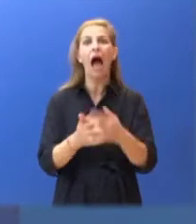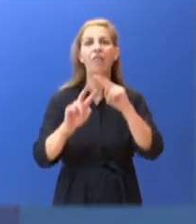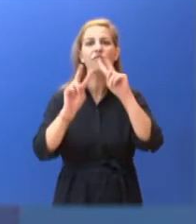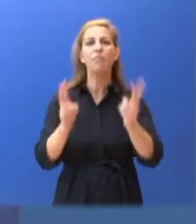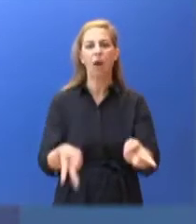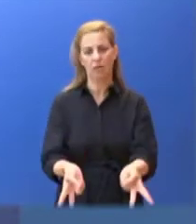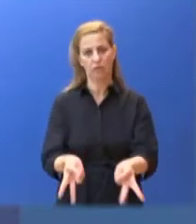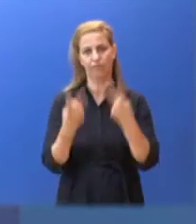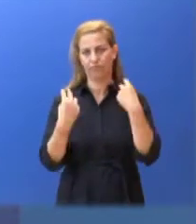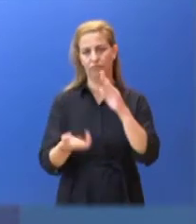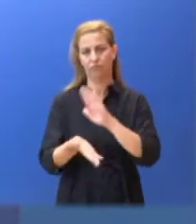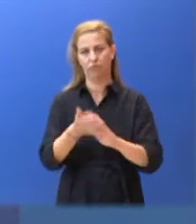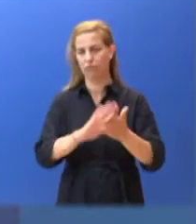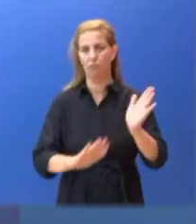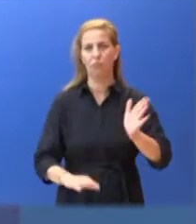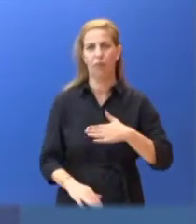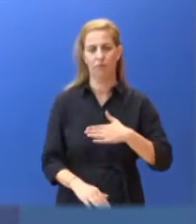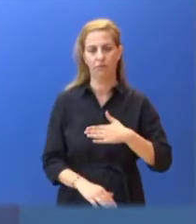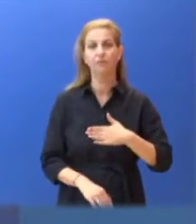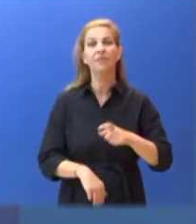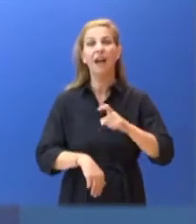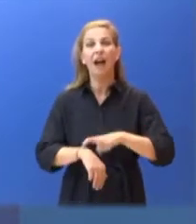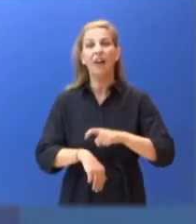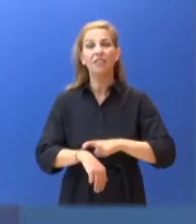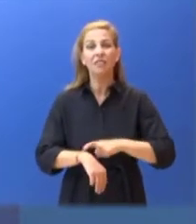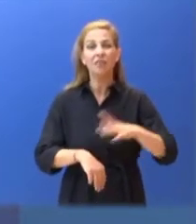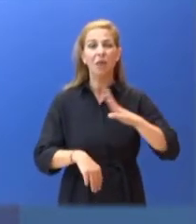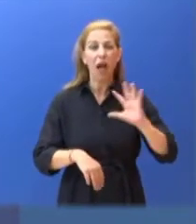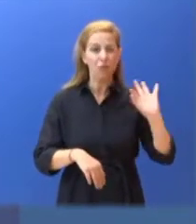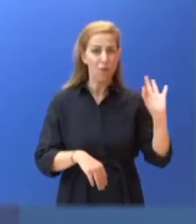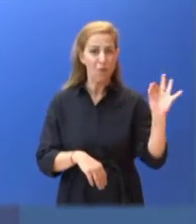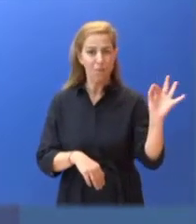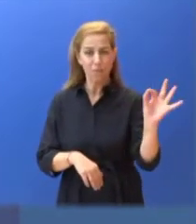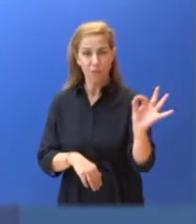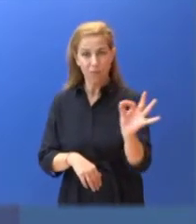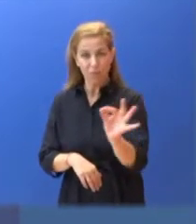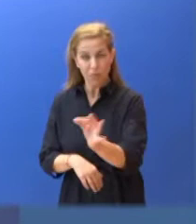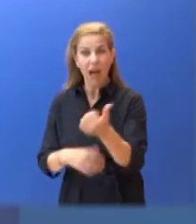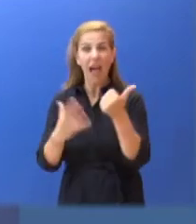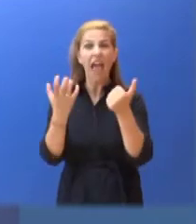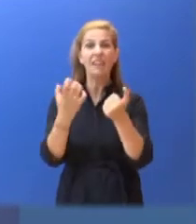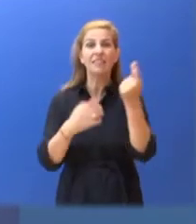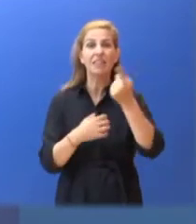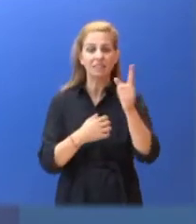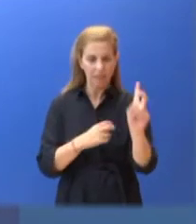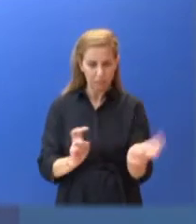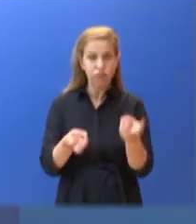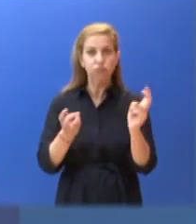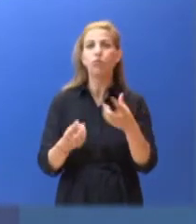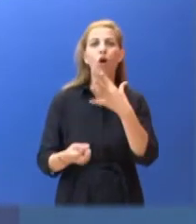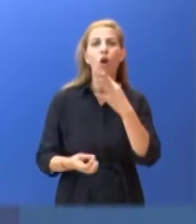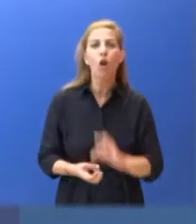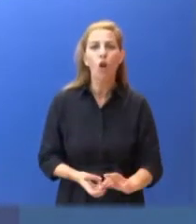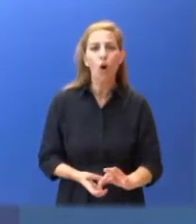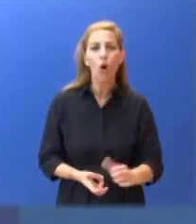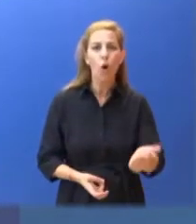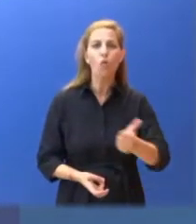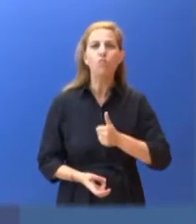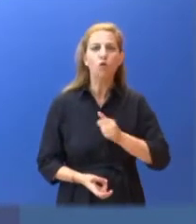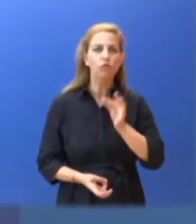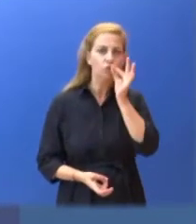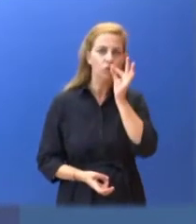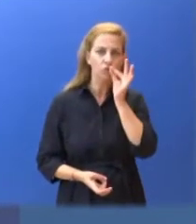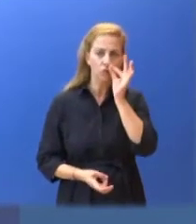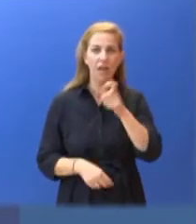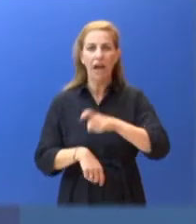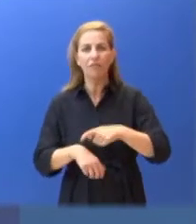Σημειώνεται ακόμη ότι πάνω από 60% των νέων κρουσμάτων εντοπίζεται χάρη στα self-test. Όλοι οι νέοι, 18 έως 30 ετών και όλοι οι